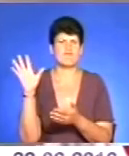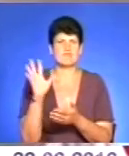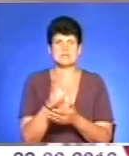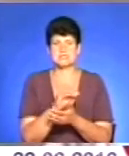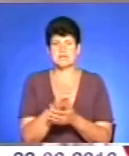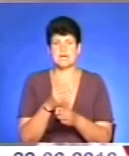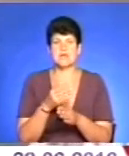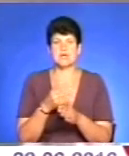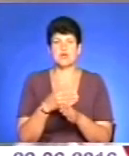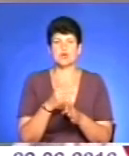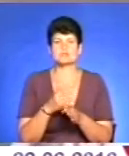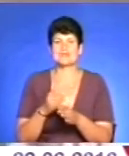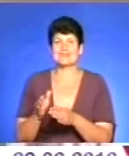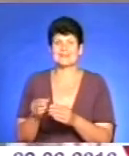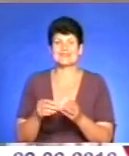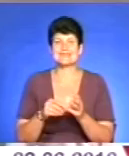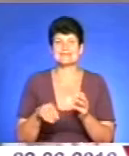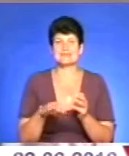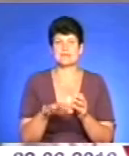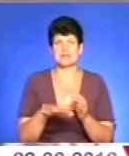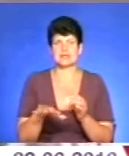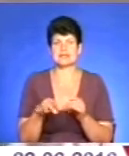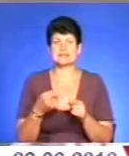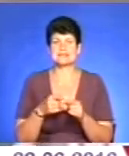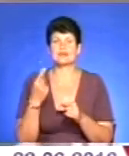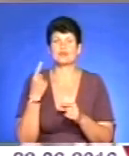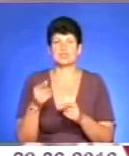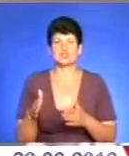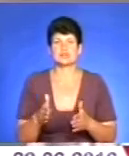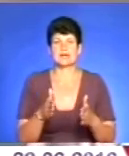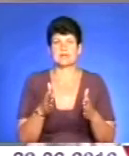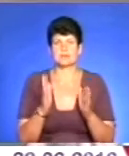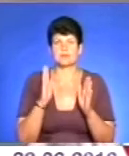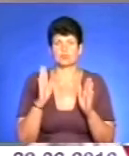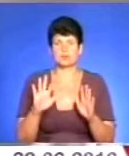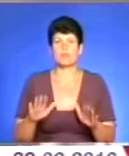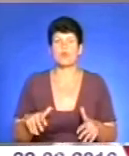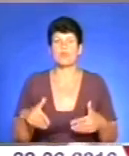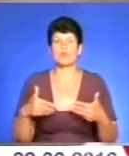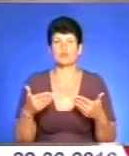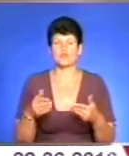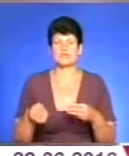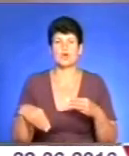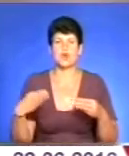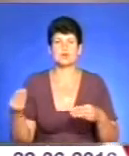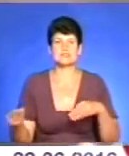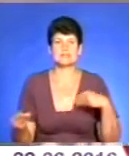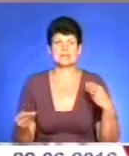і розпреділені земельні ділянки. Це один із шляхів, який ми будемо пропонувати роздати